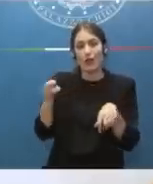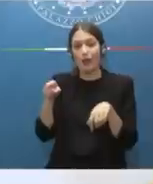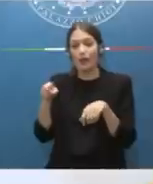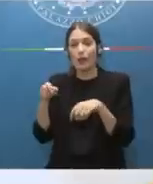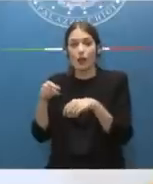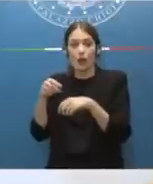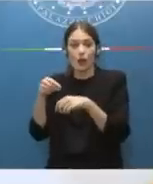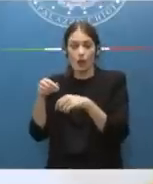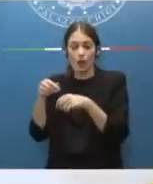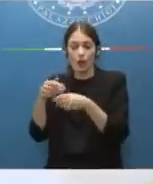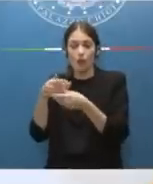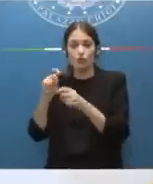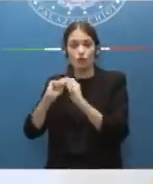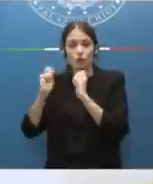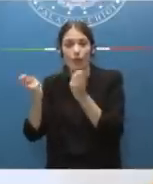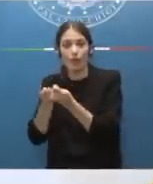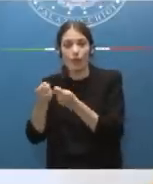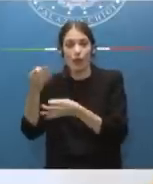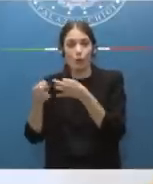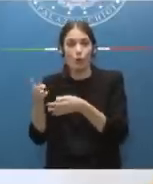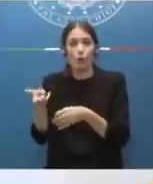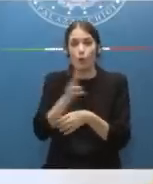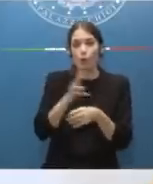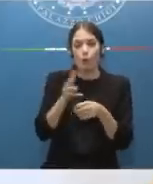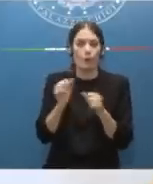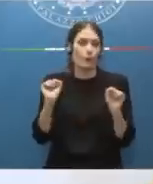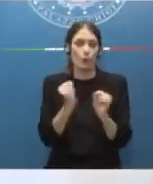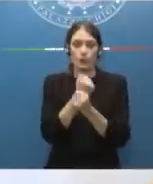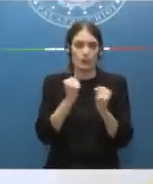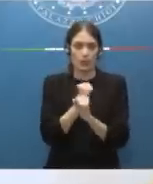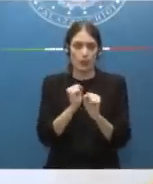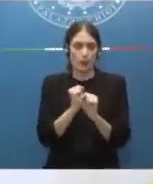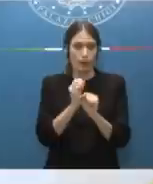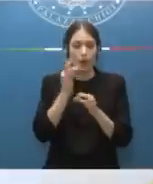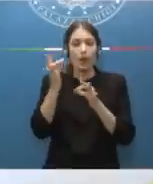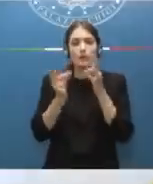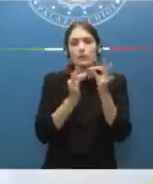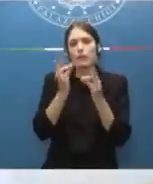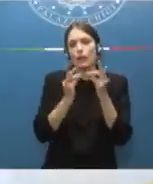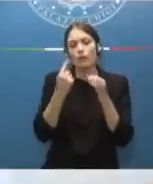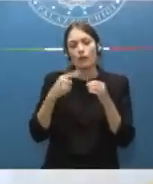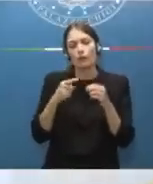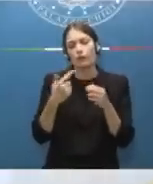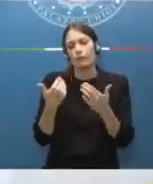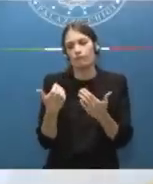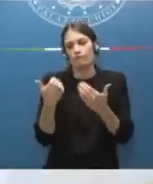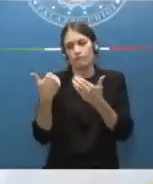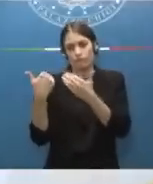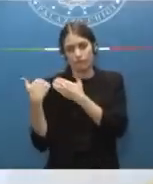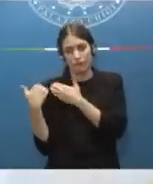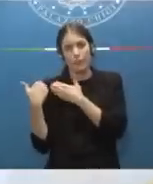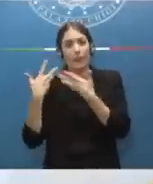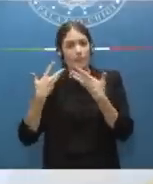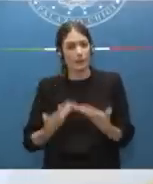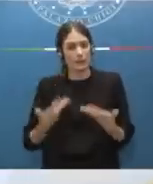normativa prevede. Questo avrebbe comportato un sovraccarico intollerabile sia delle procure